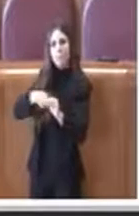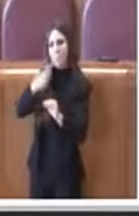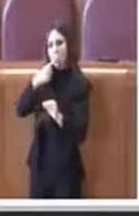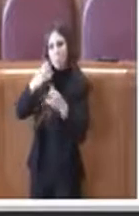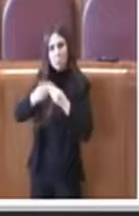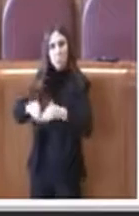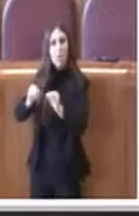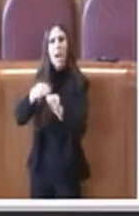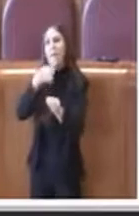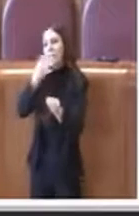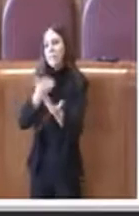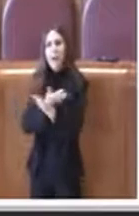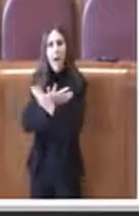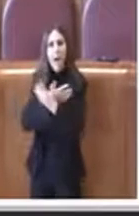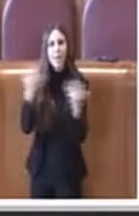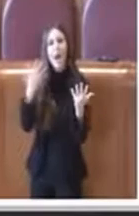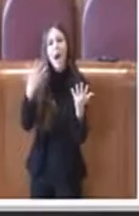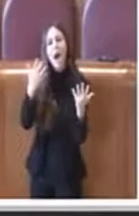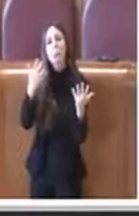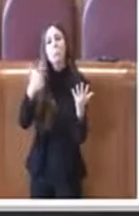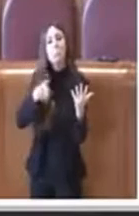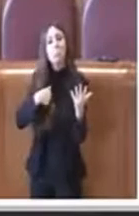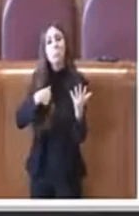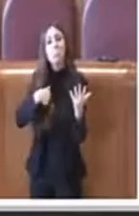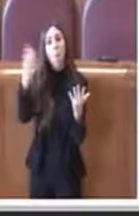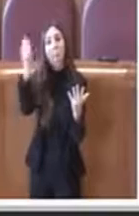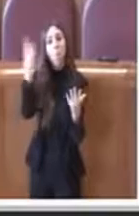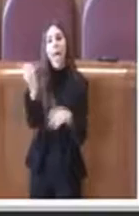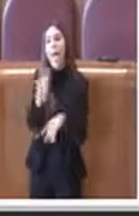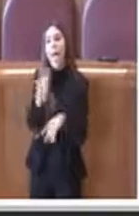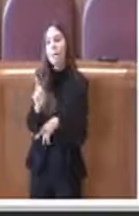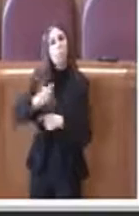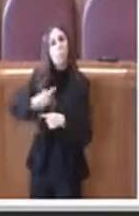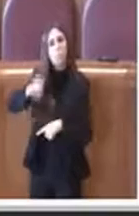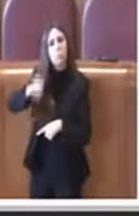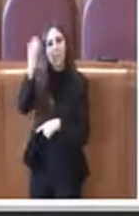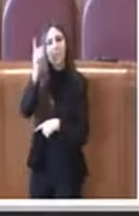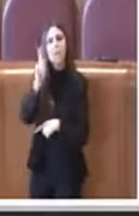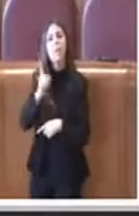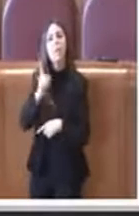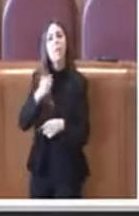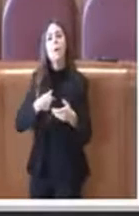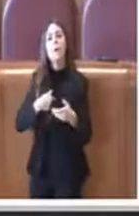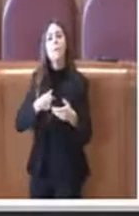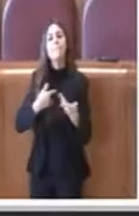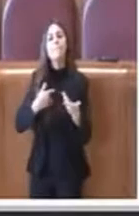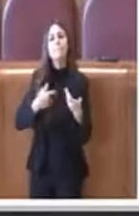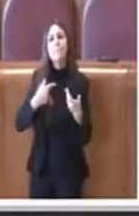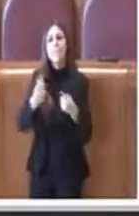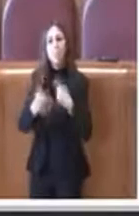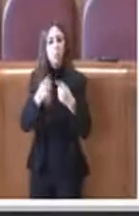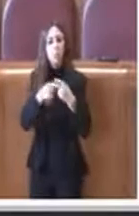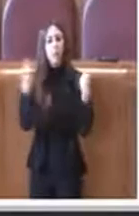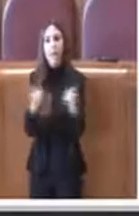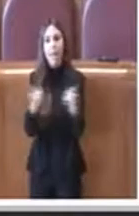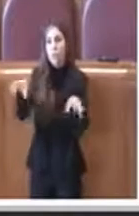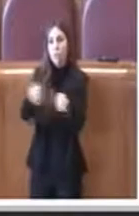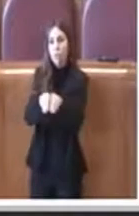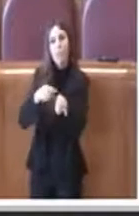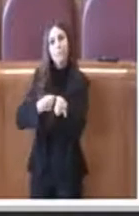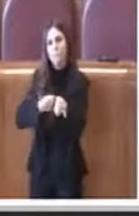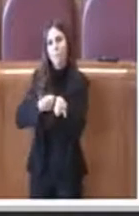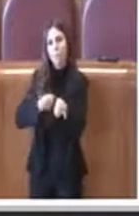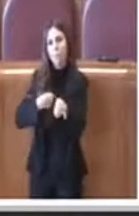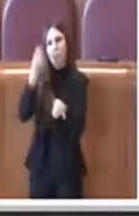detto francamente ritengo e riteniamo che comunque sia corretta l'impostazione generale che ha dato l'Aggiunta di poter